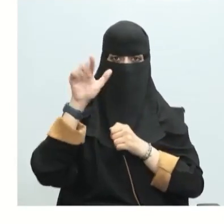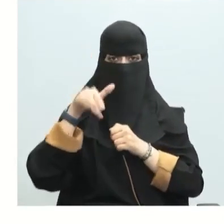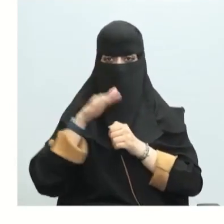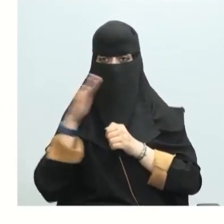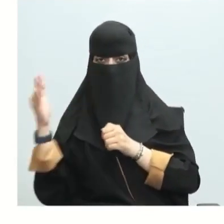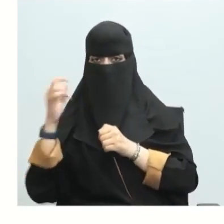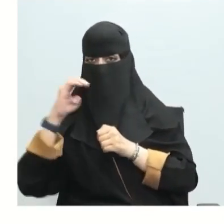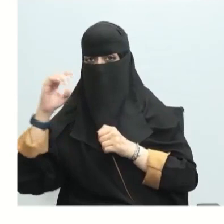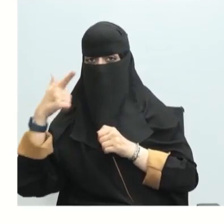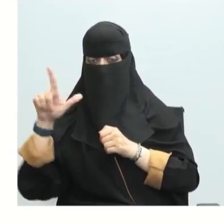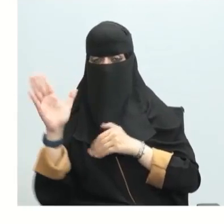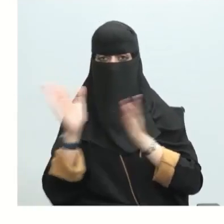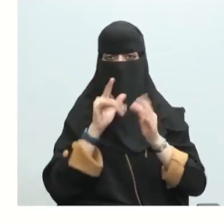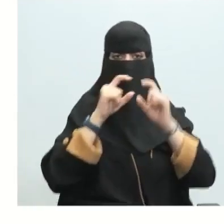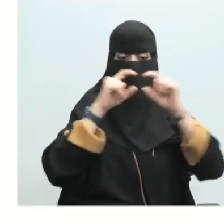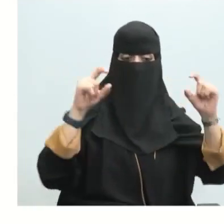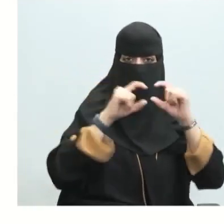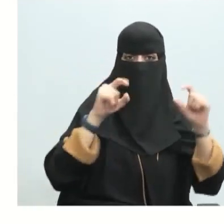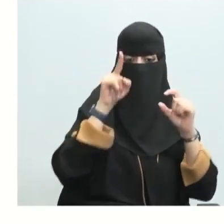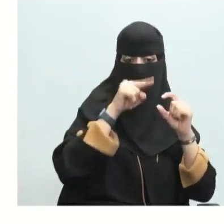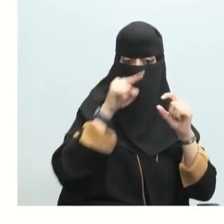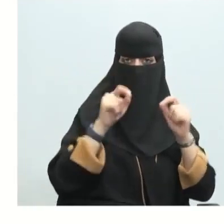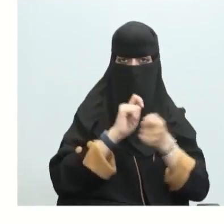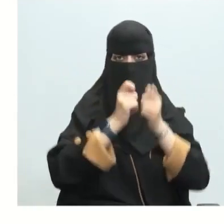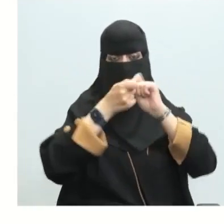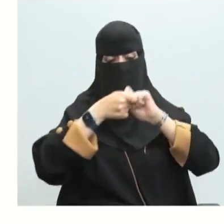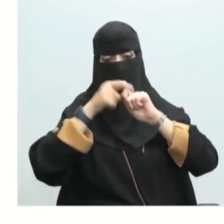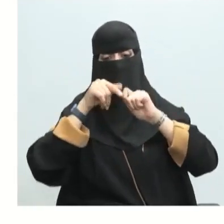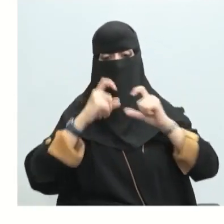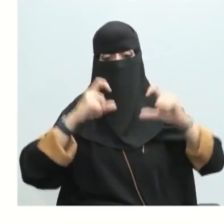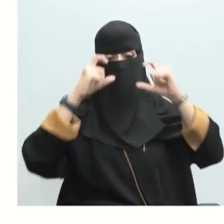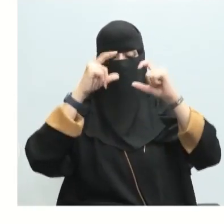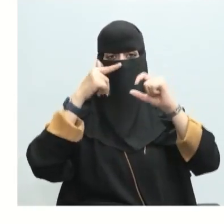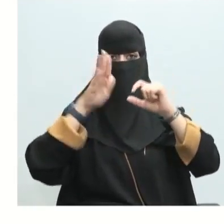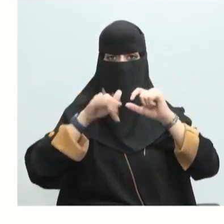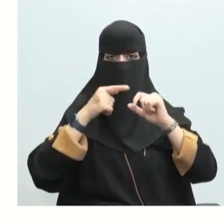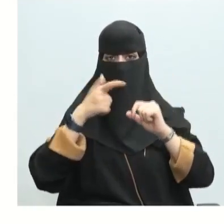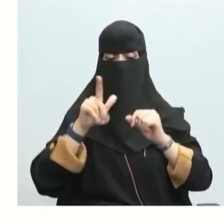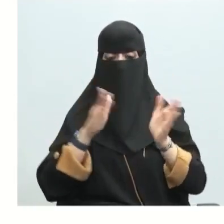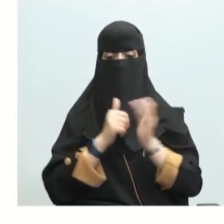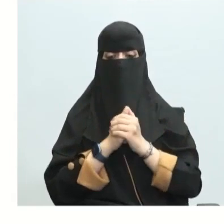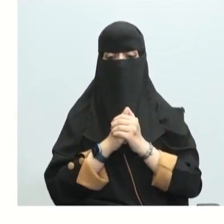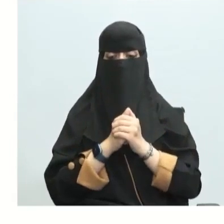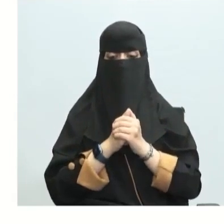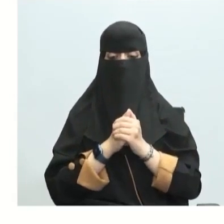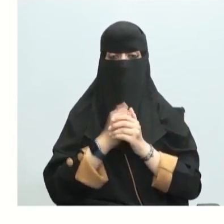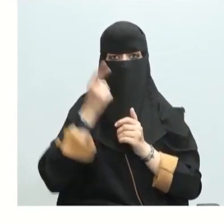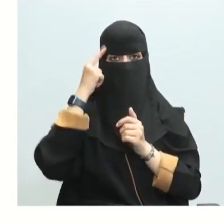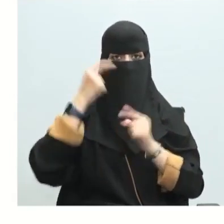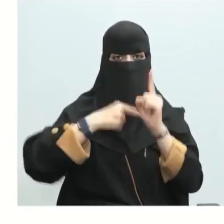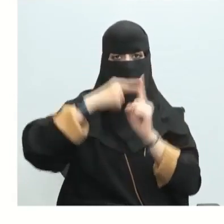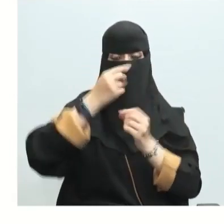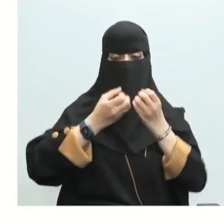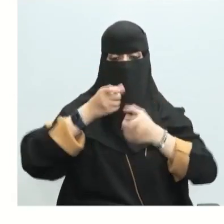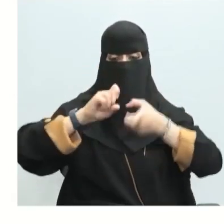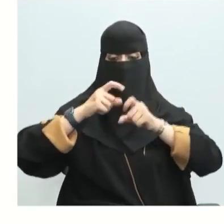يمين الجملة الصحيحة إذا كانت غير صحيحة استبدلها التي بين الأقواس لتجعلها صحيحة تعرف حرارة